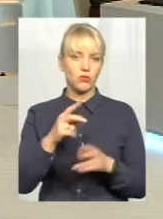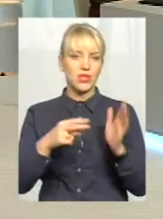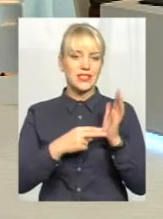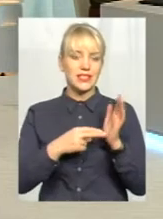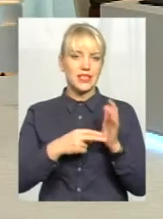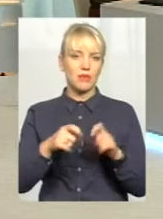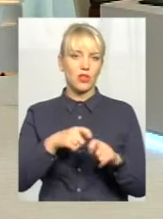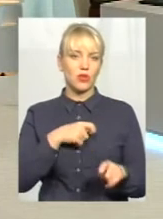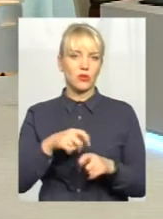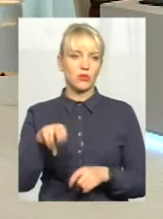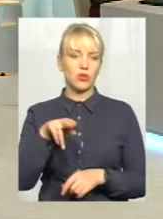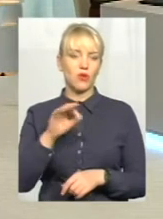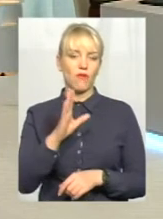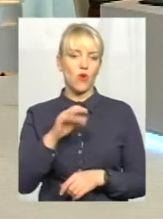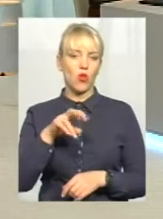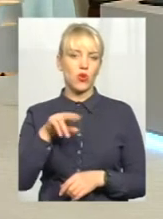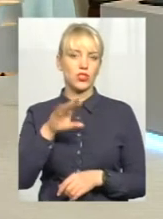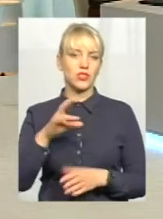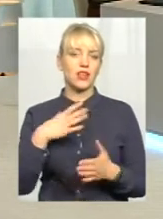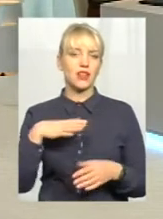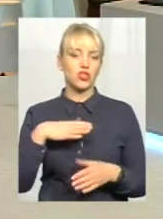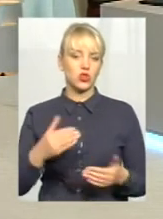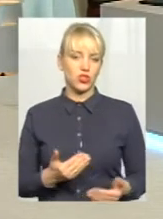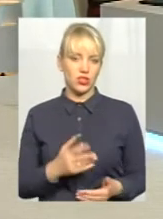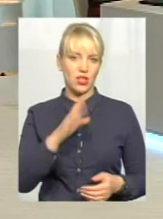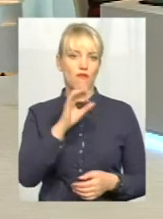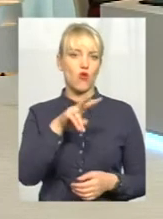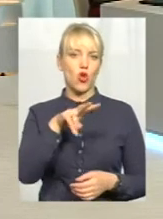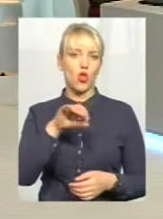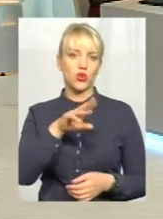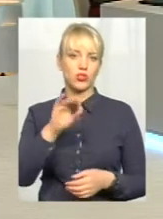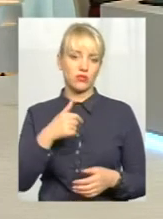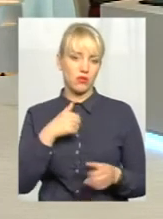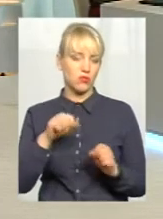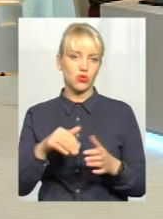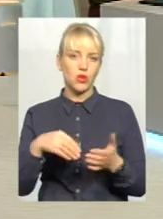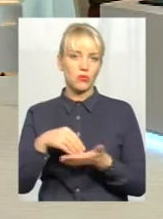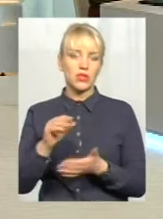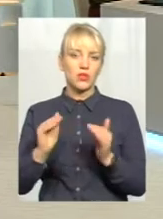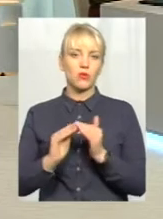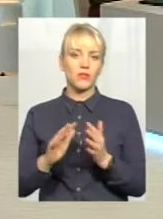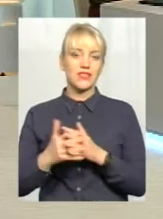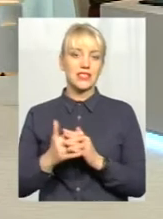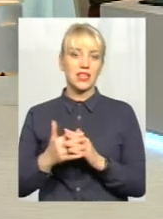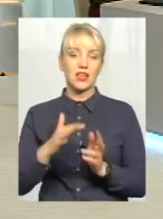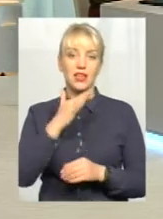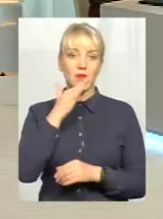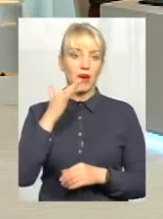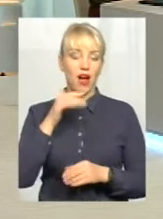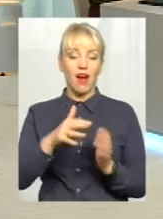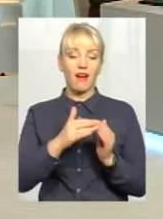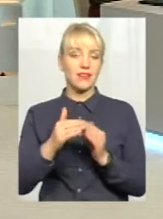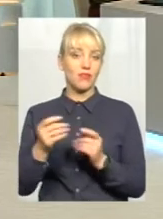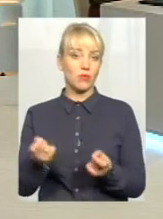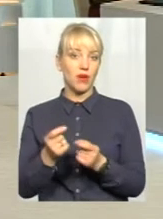Волочиська, для чого жити в місті, якщо 7 кілометрів по хорошій дорозі, я купляю хату в селі. І бажаючих, а хатів не так багато, і